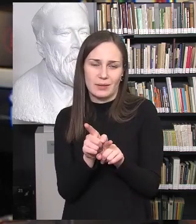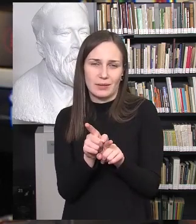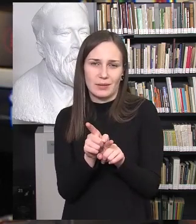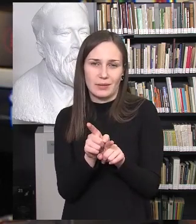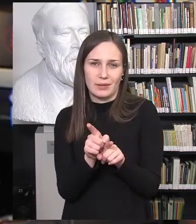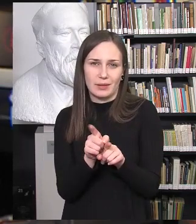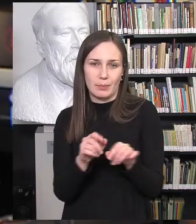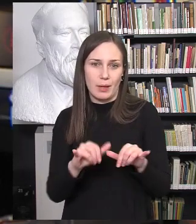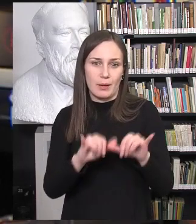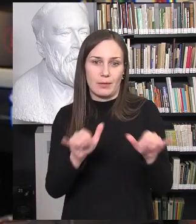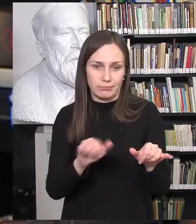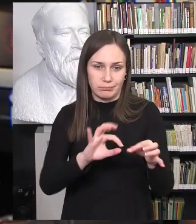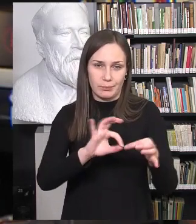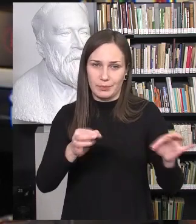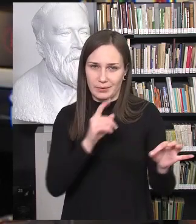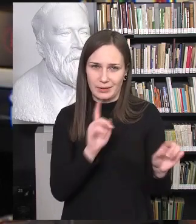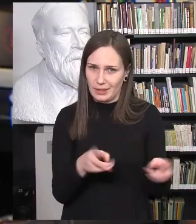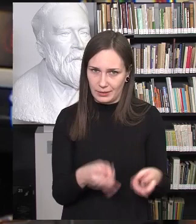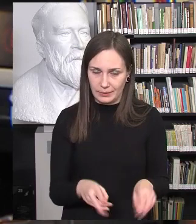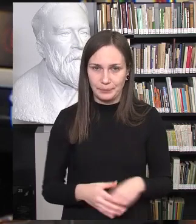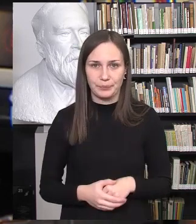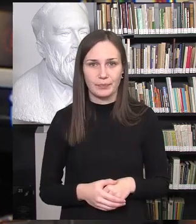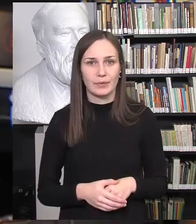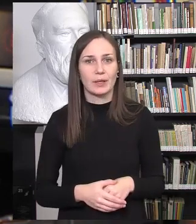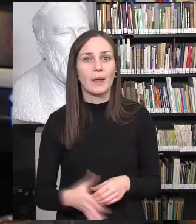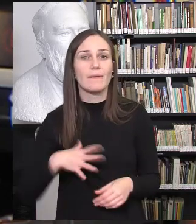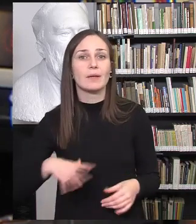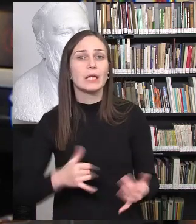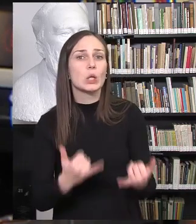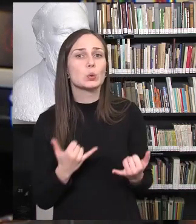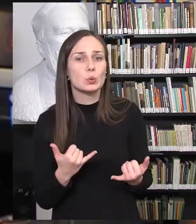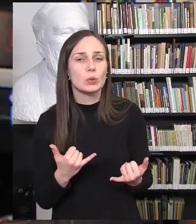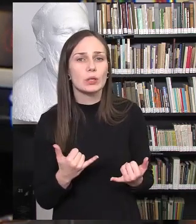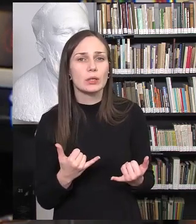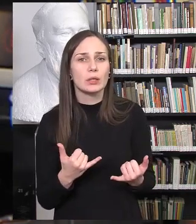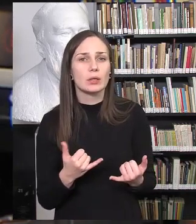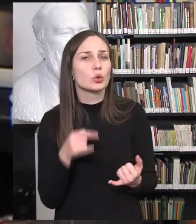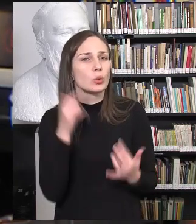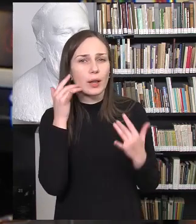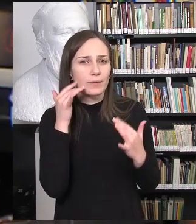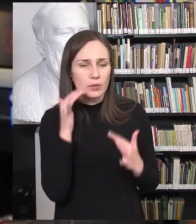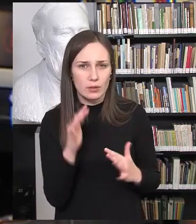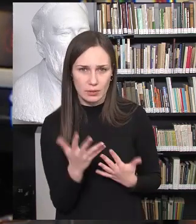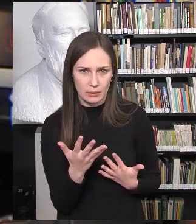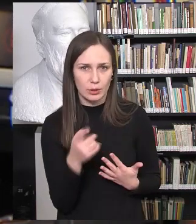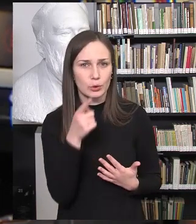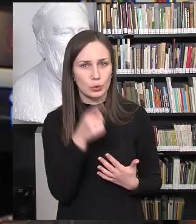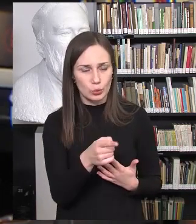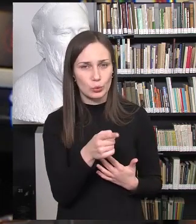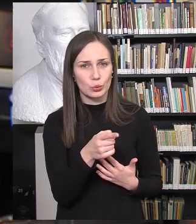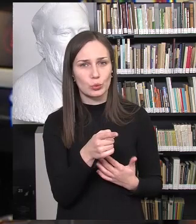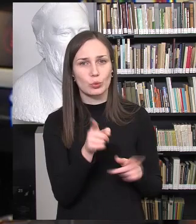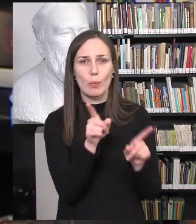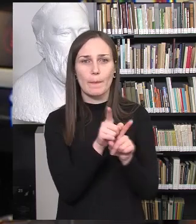išplėtotas, bet vilties mums suteikite. Kaip jums atrodo? Jūs vis tiek šiuo metu esate iš